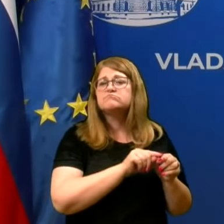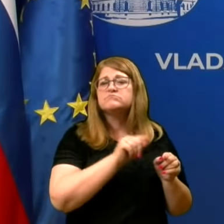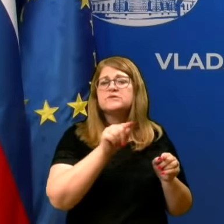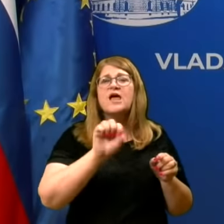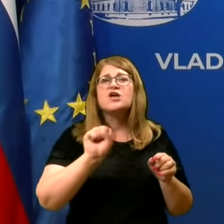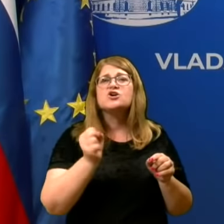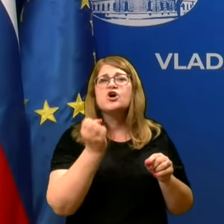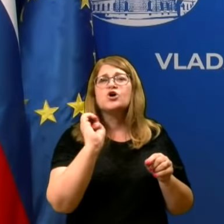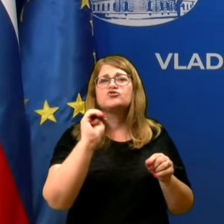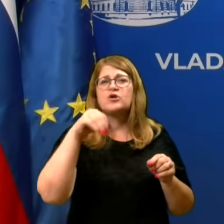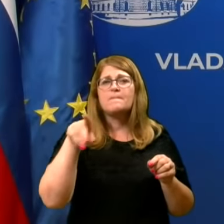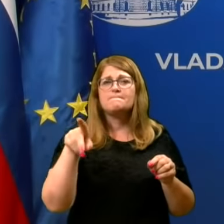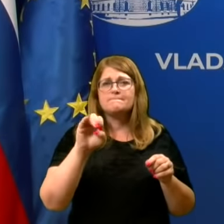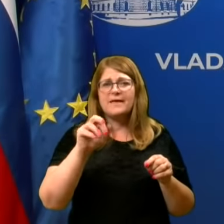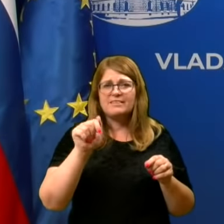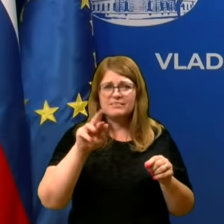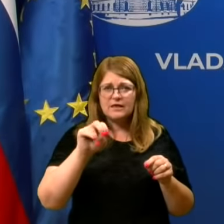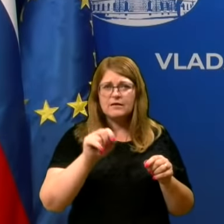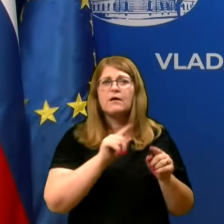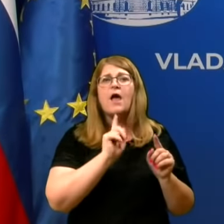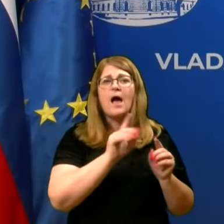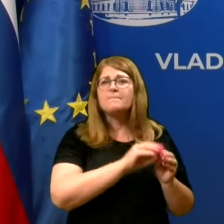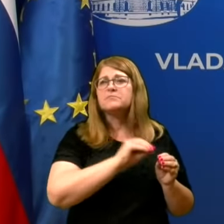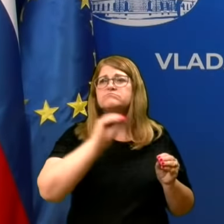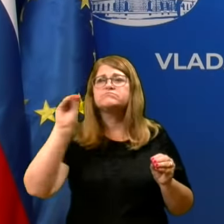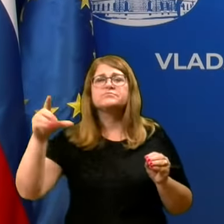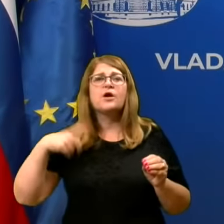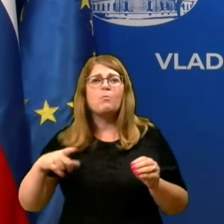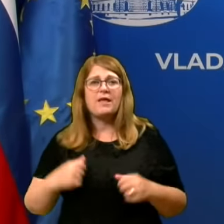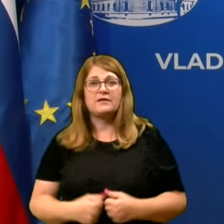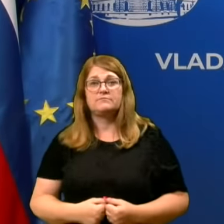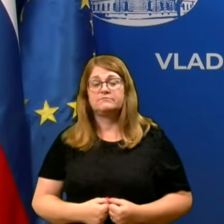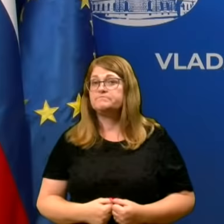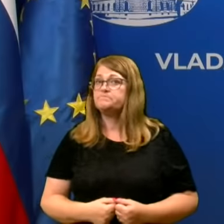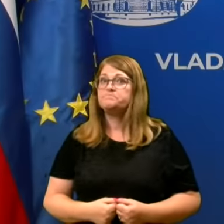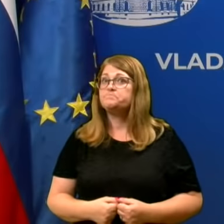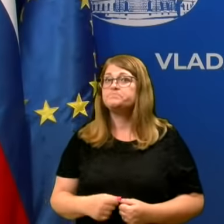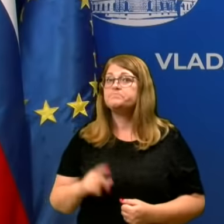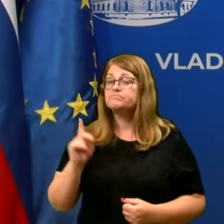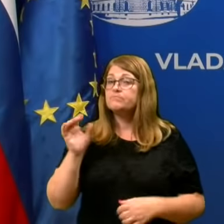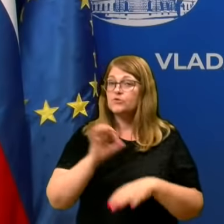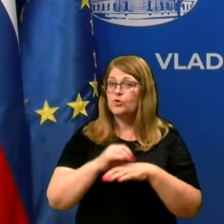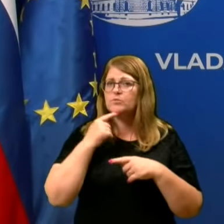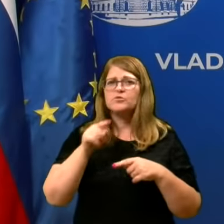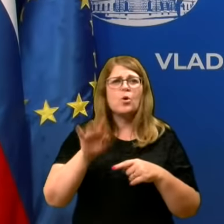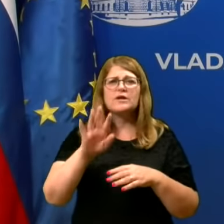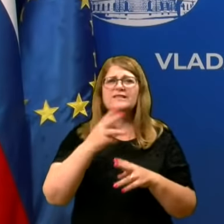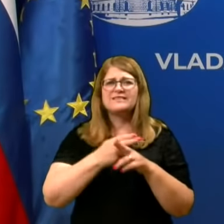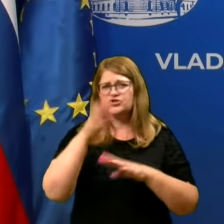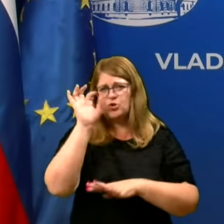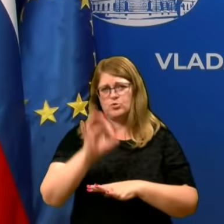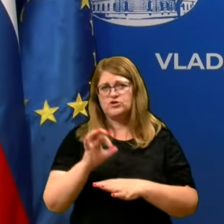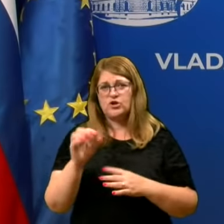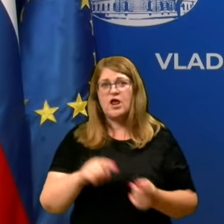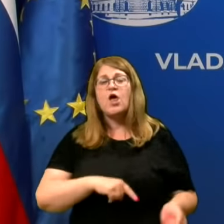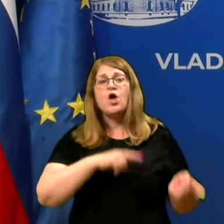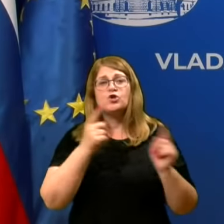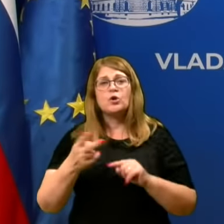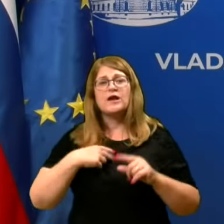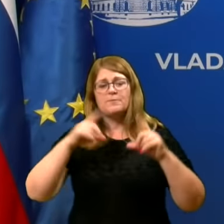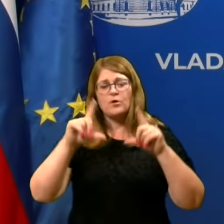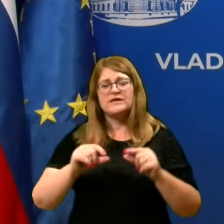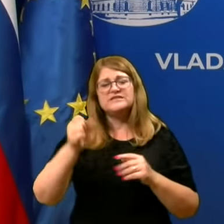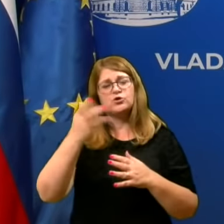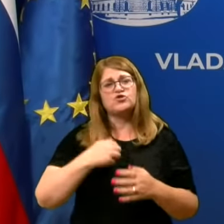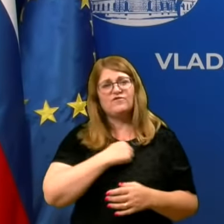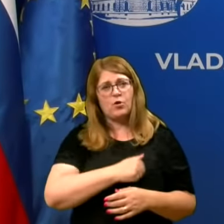všem Peter, predstavili so jih pa na infekcijsko kliniko. Ja, toga je po nekem racionalnem načrtu. Načrt je bil, dokaj imamo nizko število obolelih,